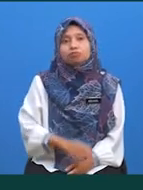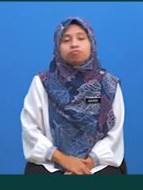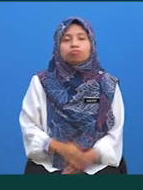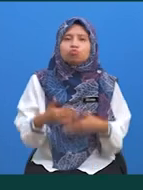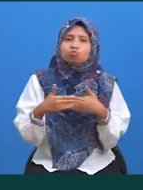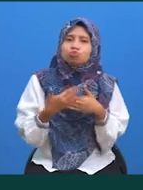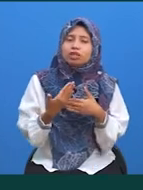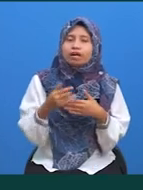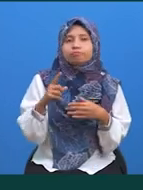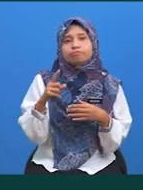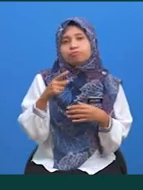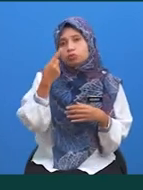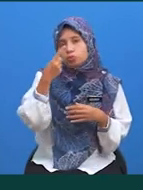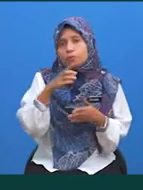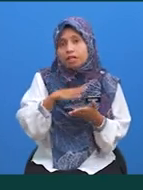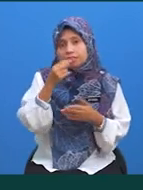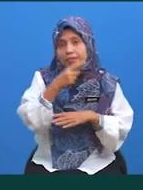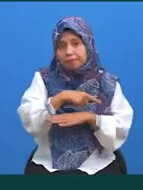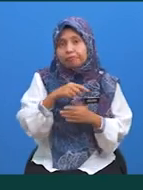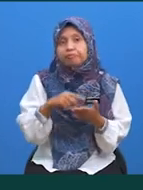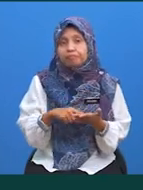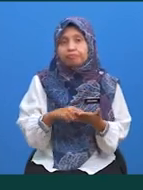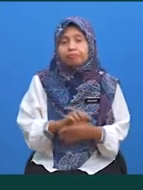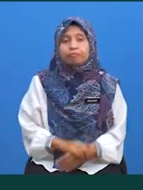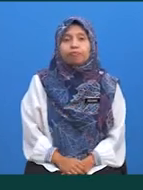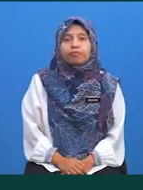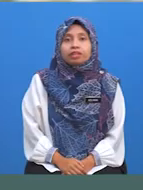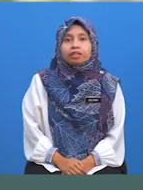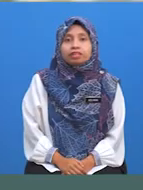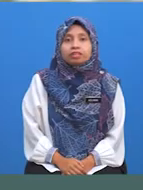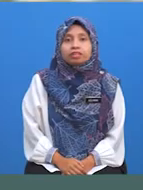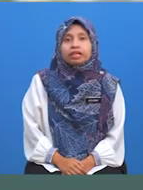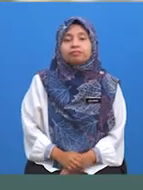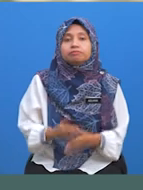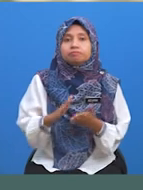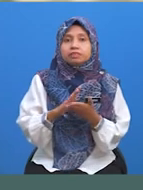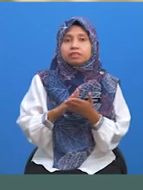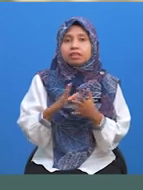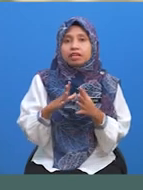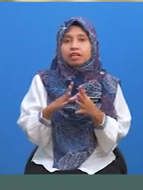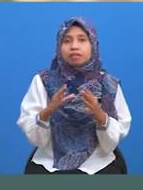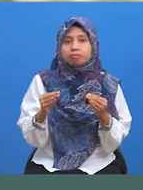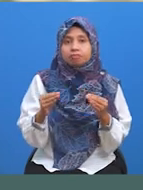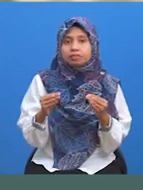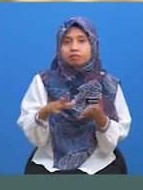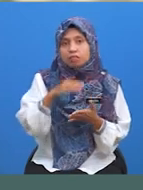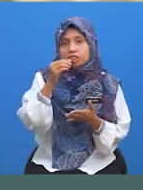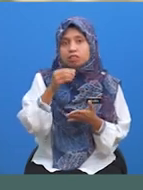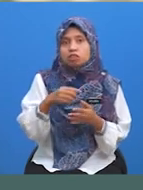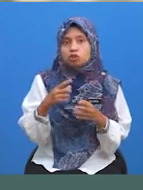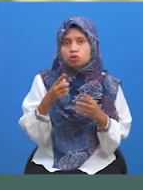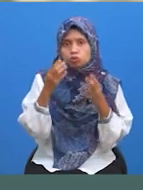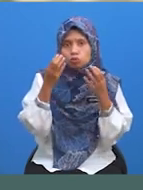mudah bagi aplikasi kamiran tentu dengan teknik Dispatch Sekian sahaja pembelajaran kita pada hari ini